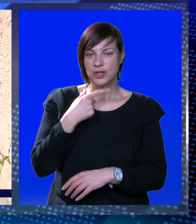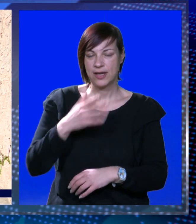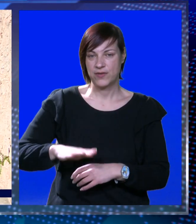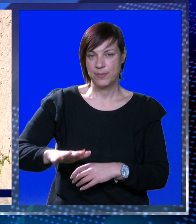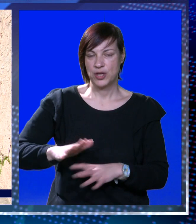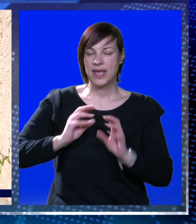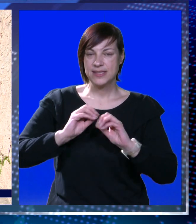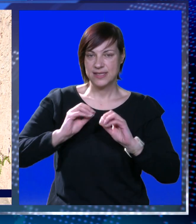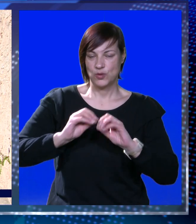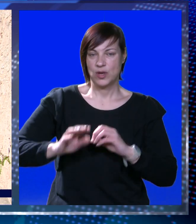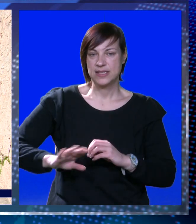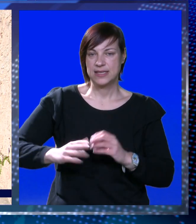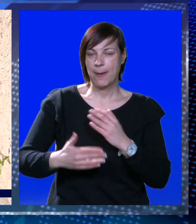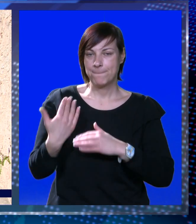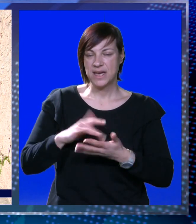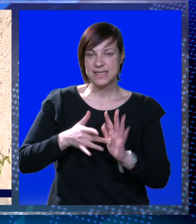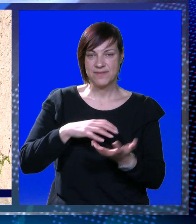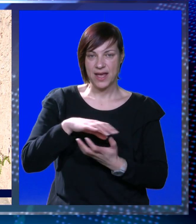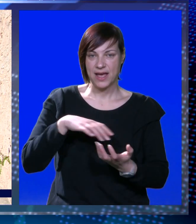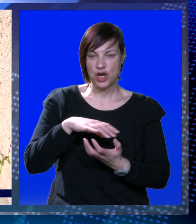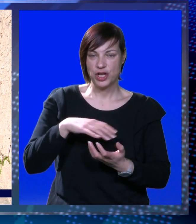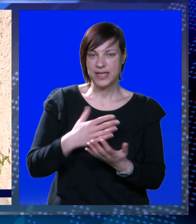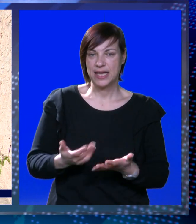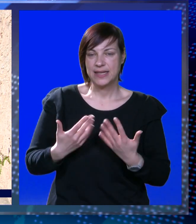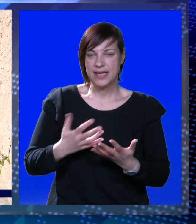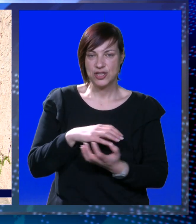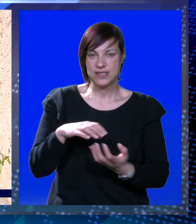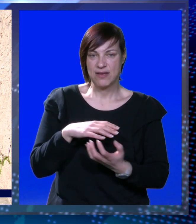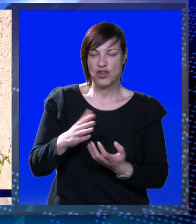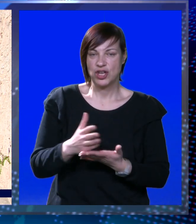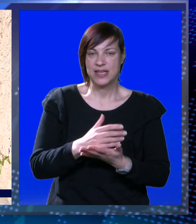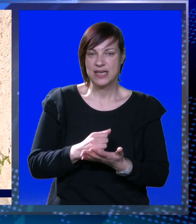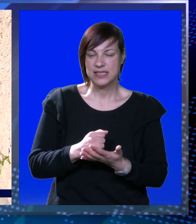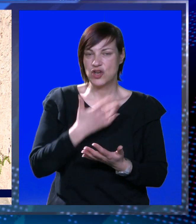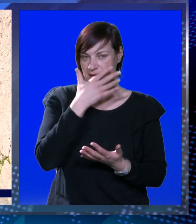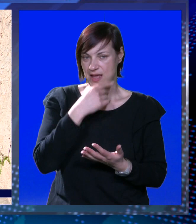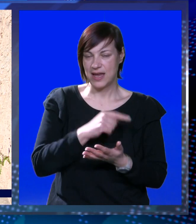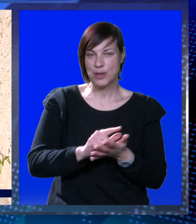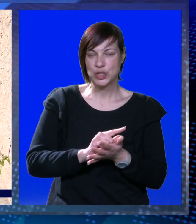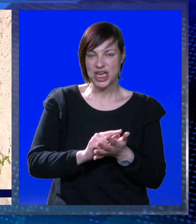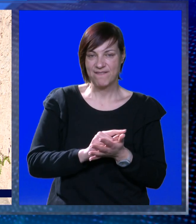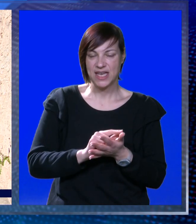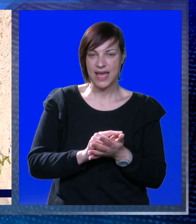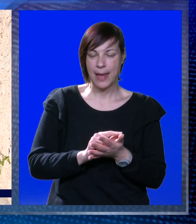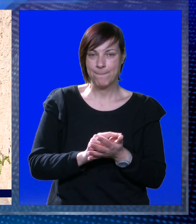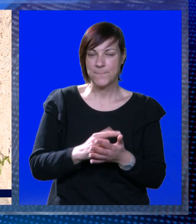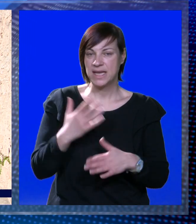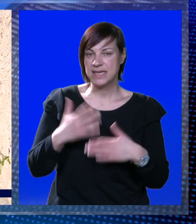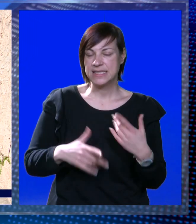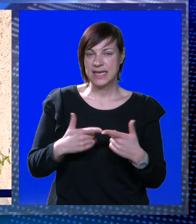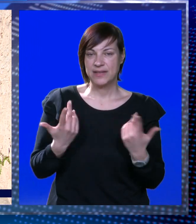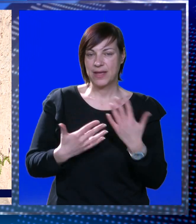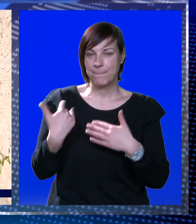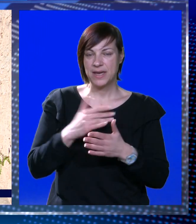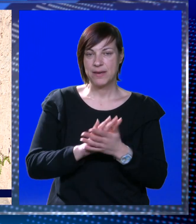govorimo o djece, edukacije djece, a prije svega roditelja, da jednostavno roditelji iskoriste ono najljepše vrijeme, onaj